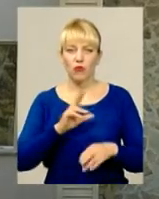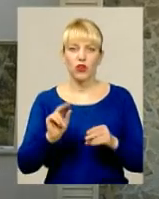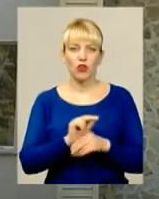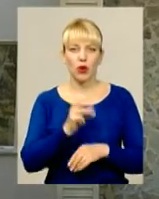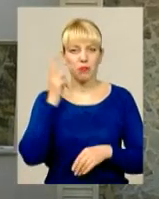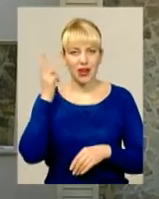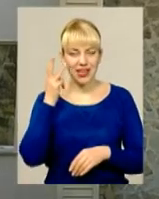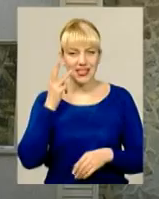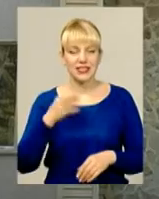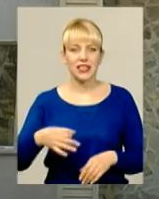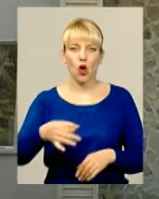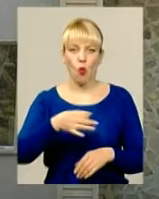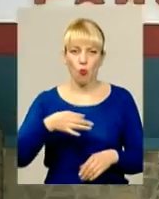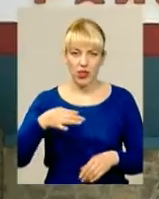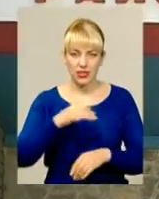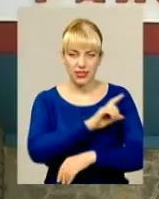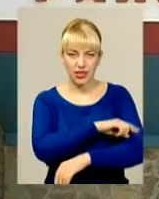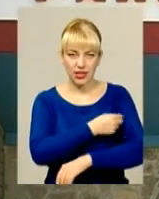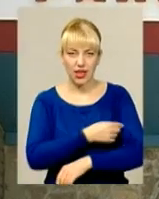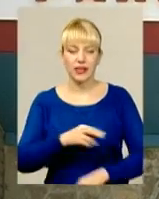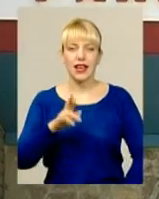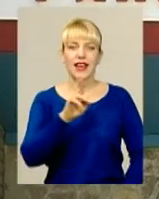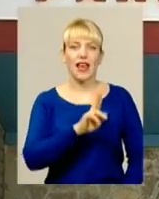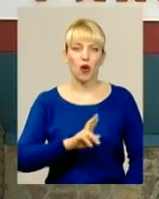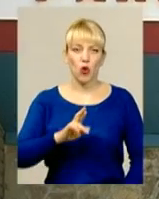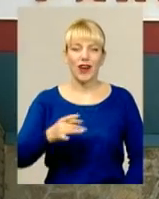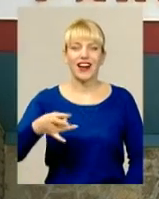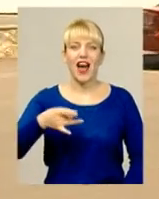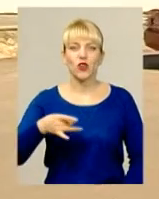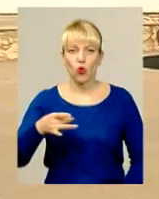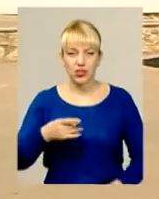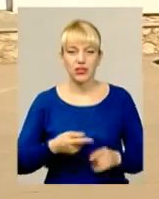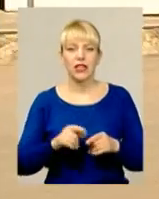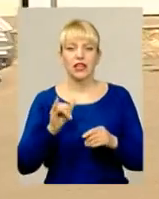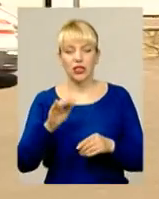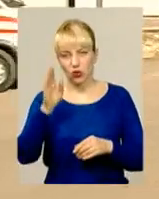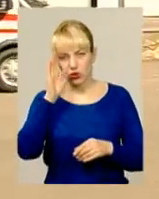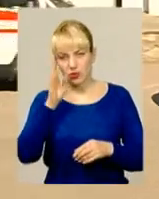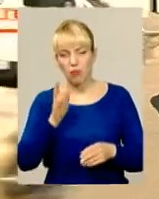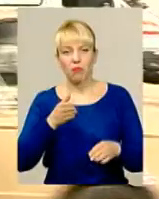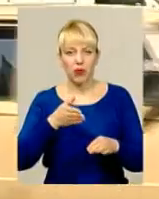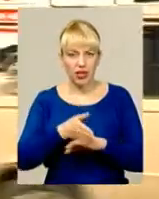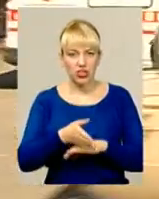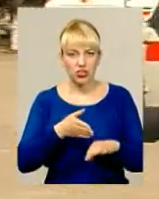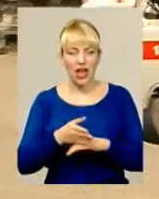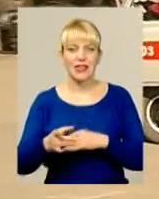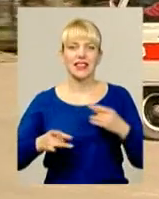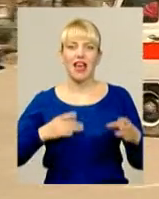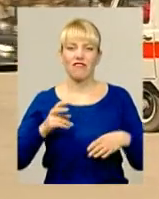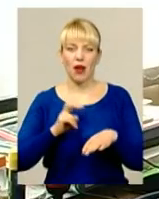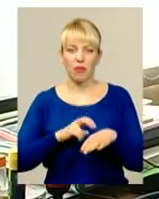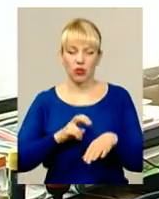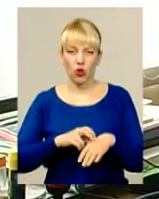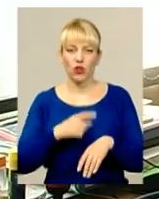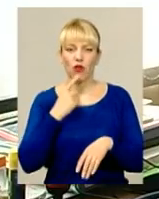обласній, і у Ярмолинецькій районній лікарнях. Та й до нього у село періодично приїздить терапевт та невропатолог. Запевняють, з періодичністю